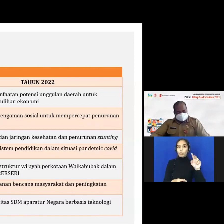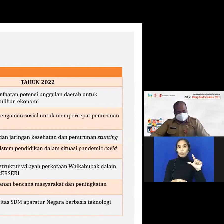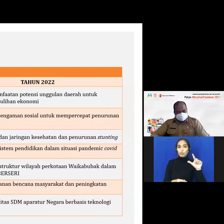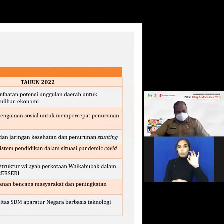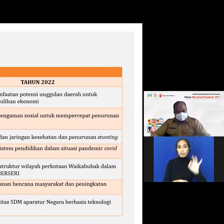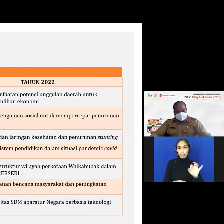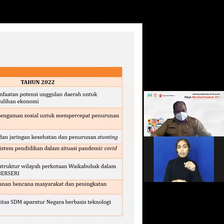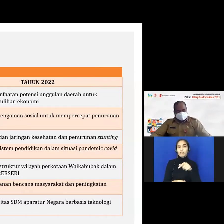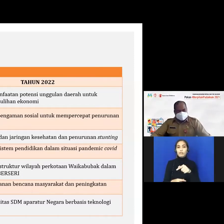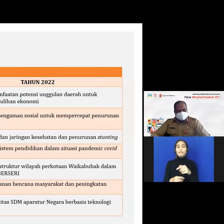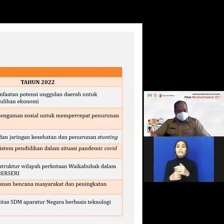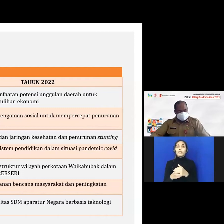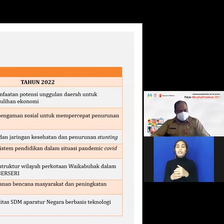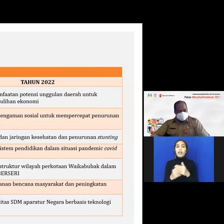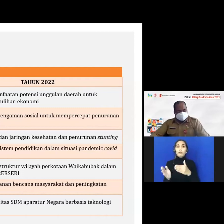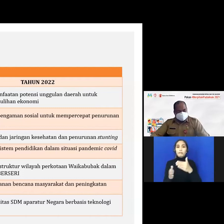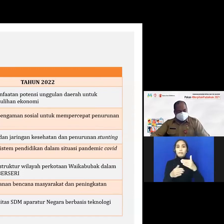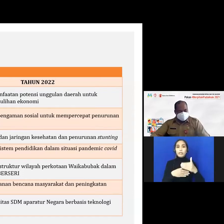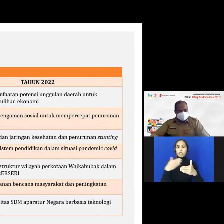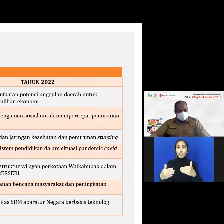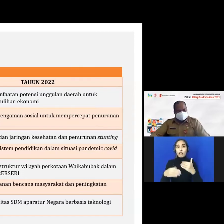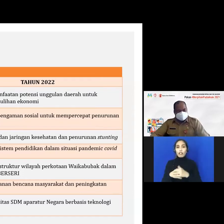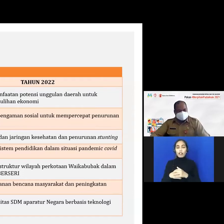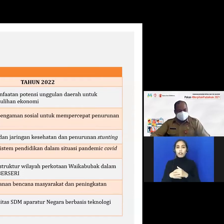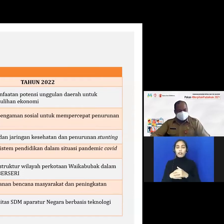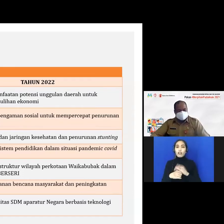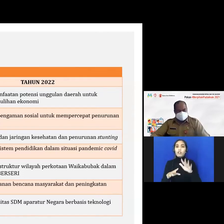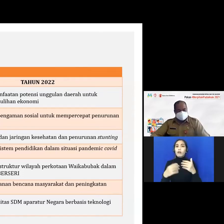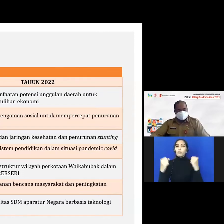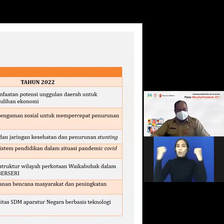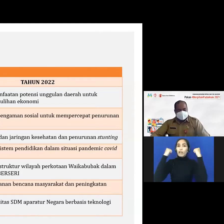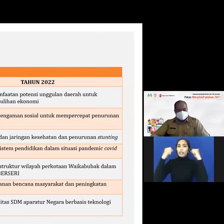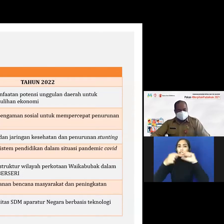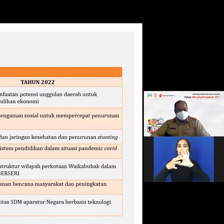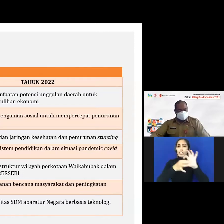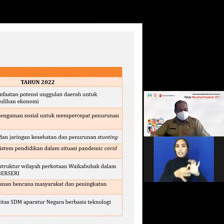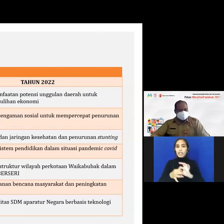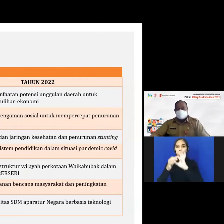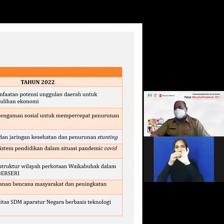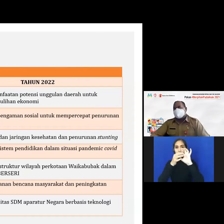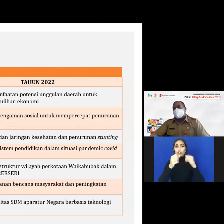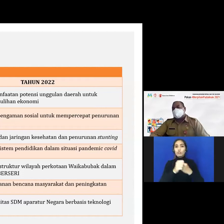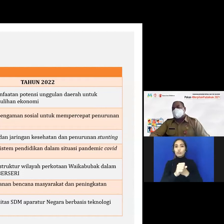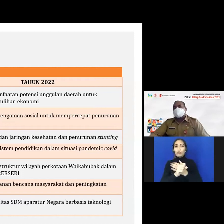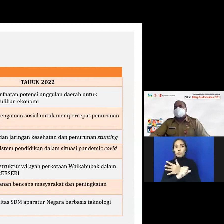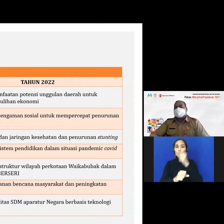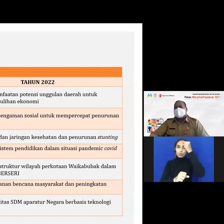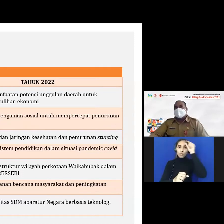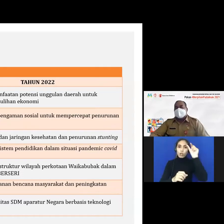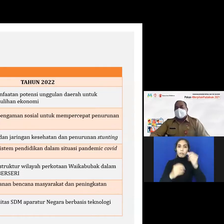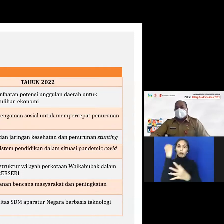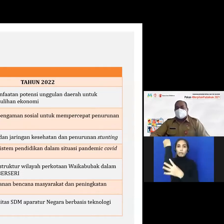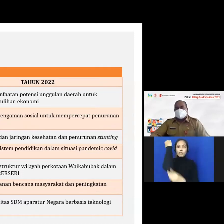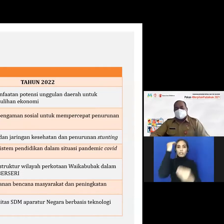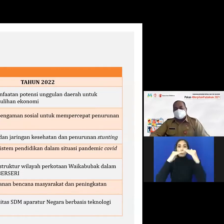yang berikut kita juga masih pada penguatan jaring pengaman sosial untuk mempercepat penurunan angka kemiskinan